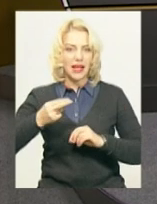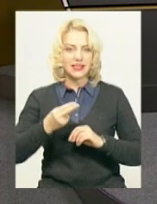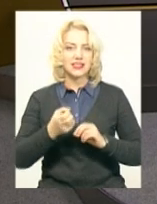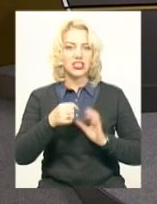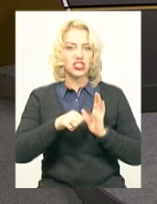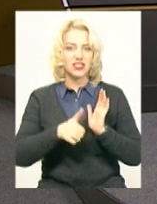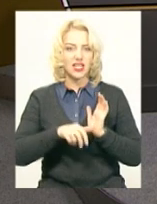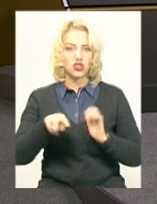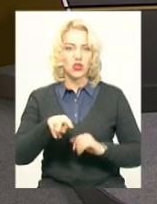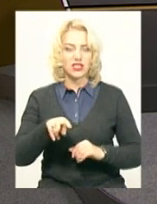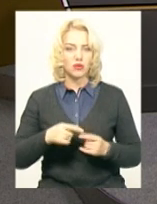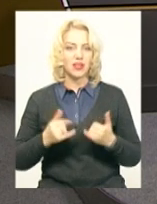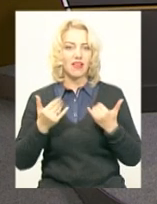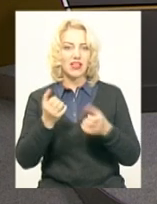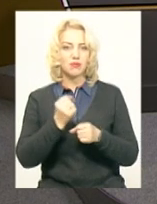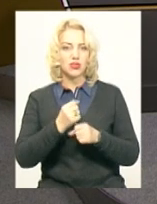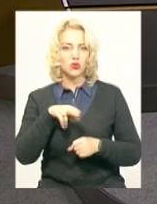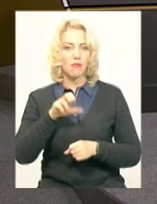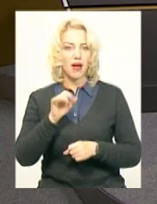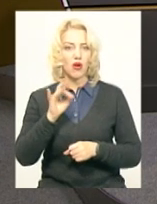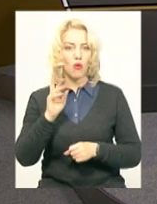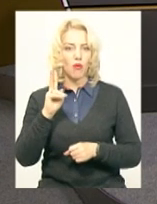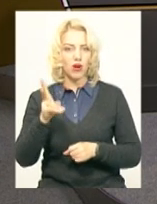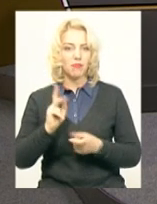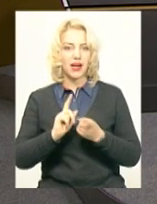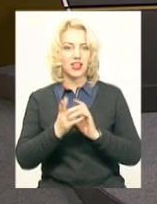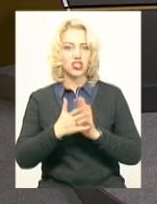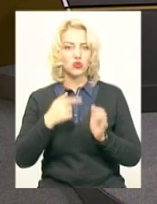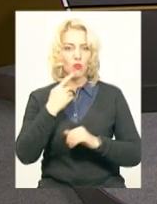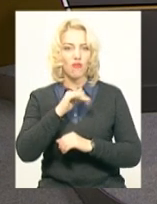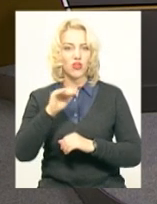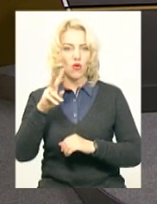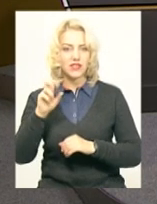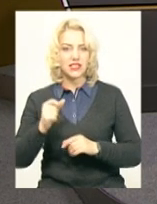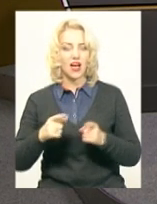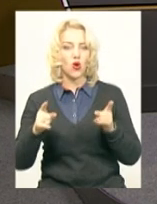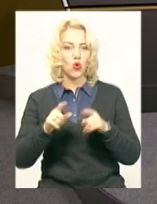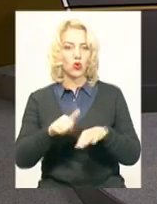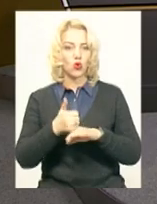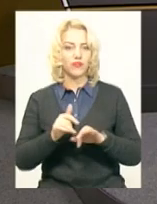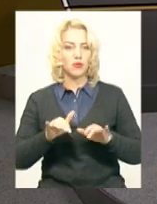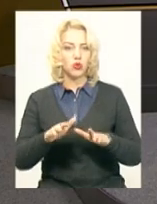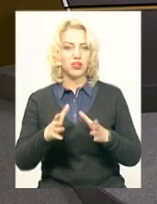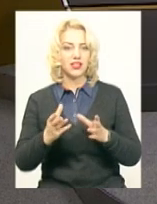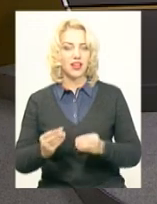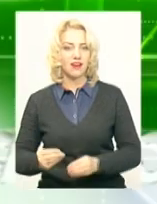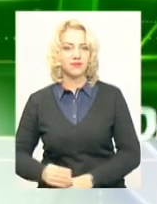листопада. В студії ведуча Світлана Поробок, диктор жестової мови Оксана Фіновська. Коротко про головні події дня.